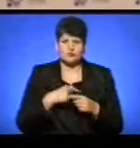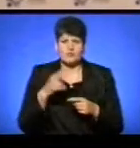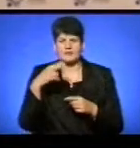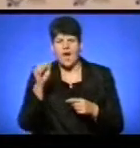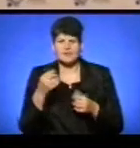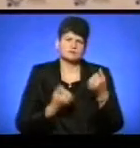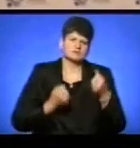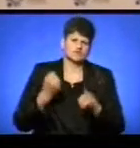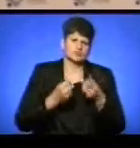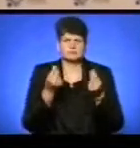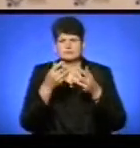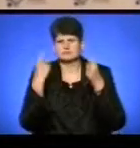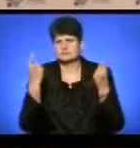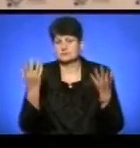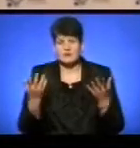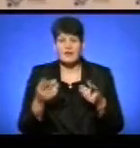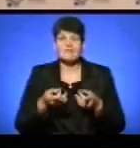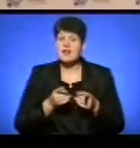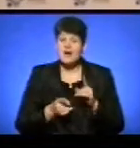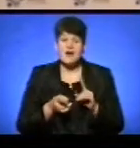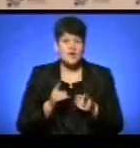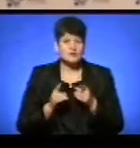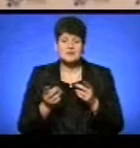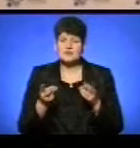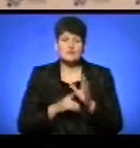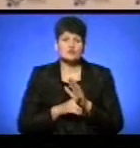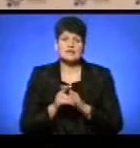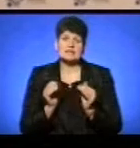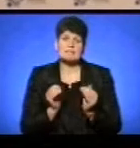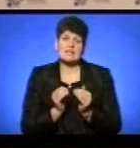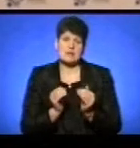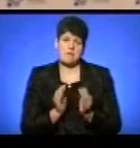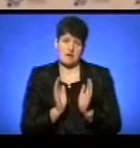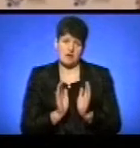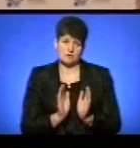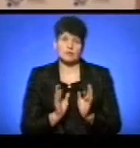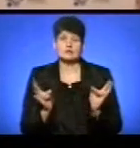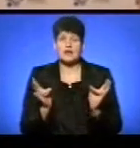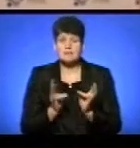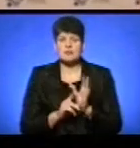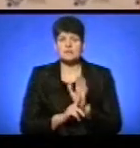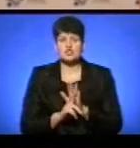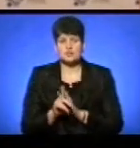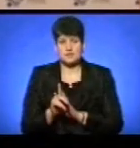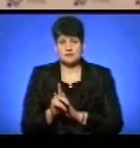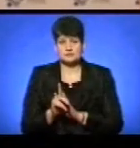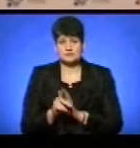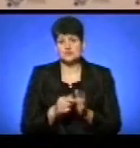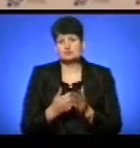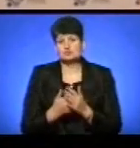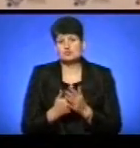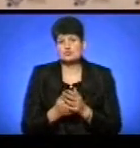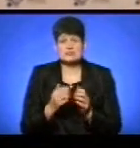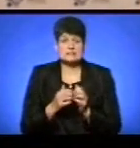машини і так далі. В реальності треба починати з мінімального, треба починати в